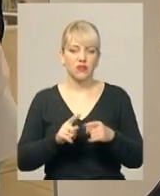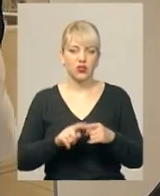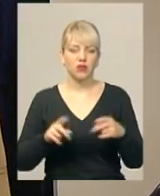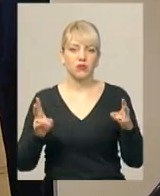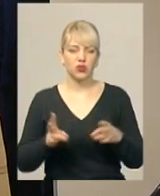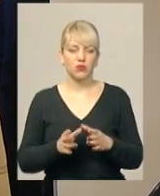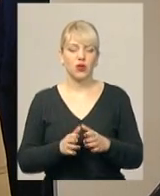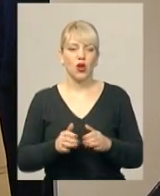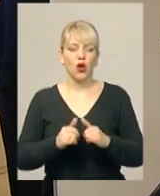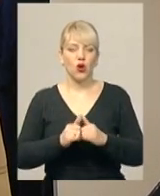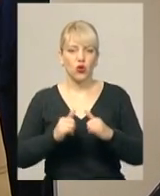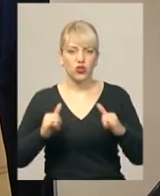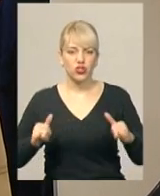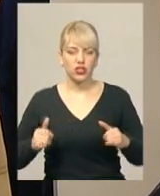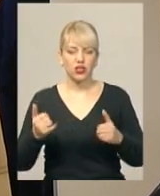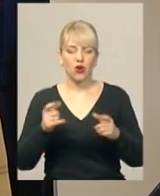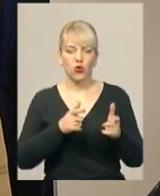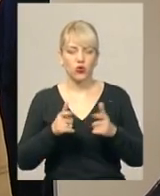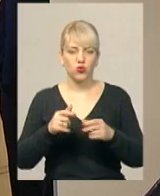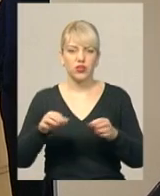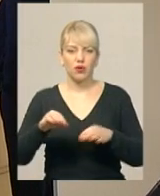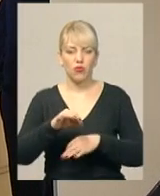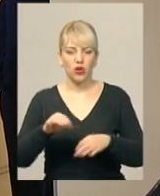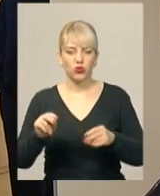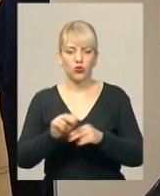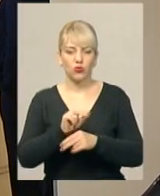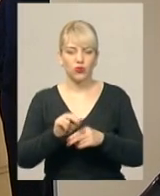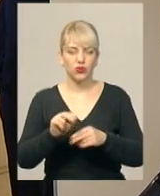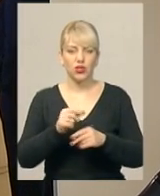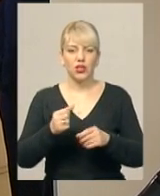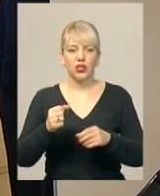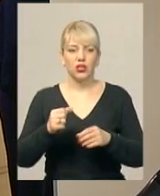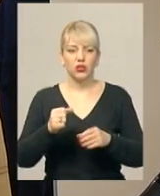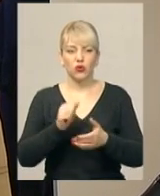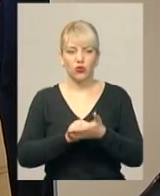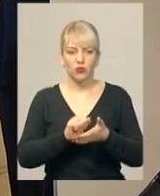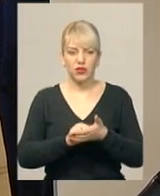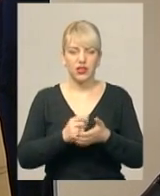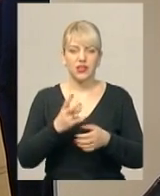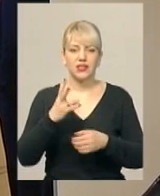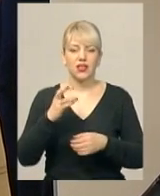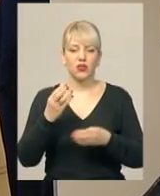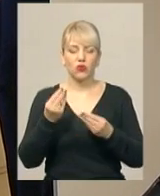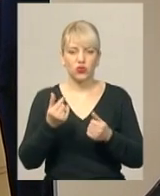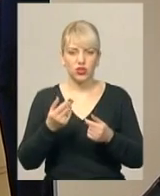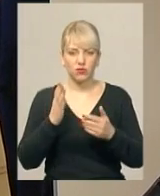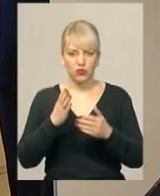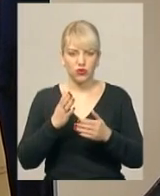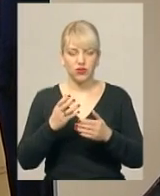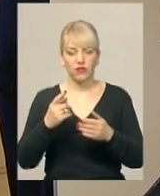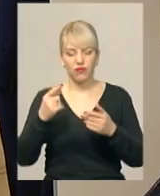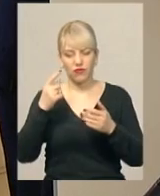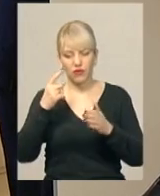розширення. Готується проєктно-кошторисна документація на ремонт цього приміщення. Нам треба визначитись, перше, сума коштів, чи ми